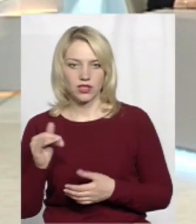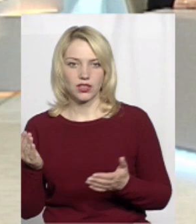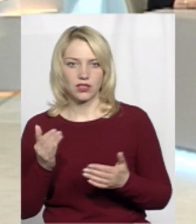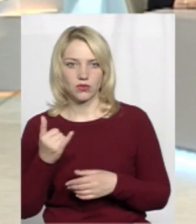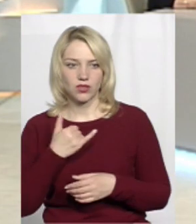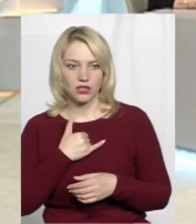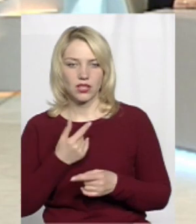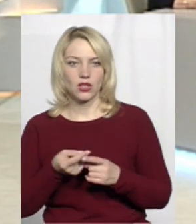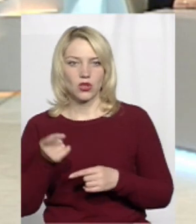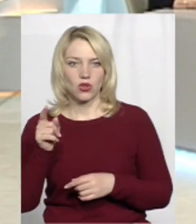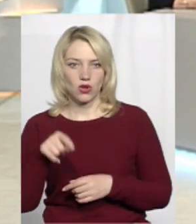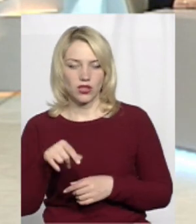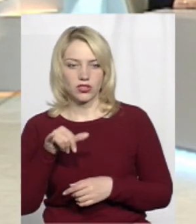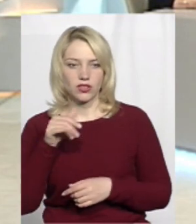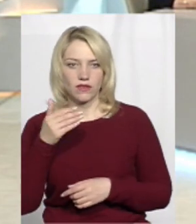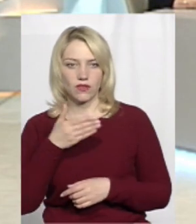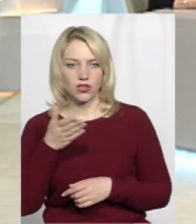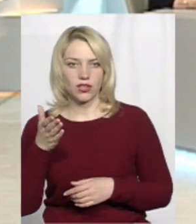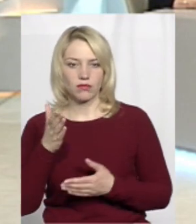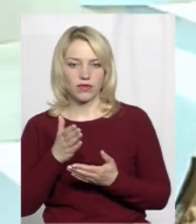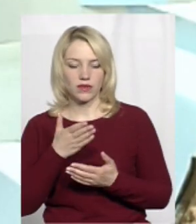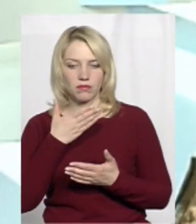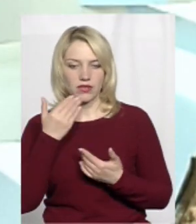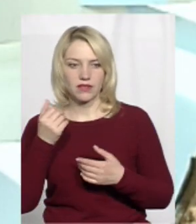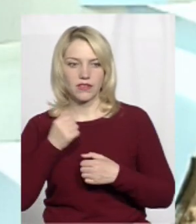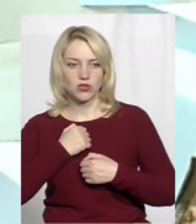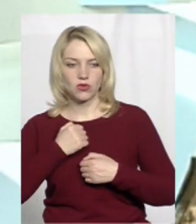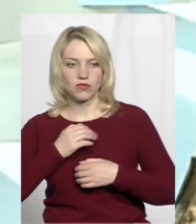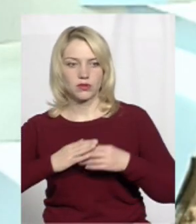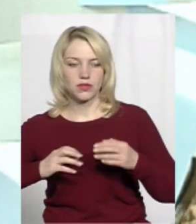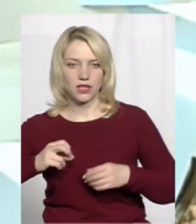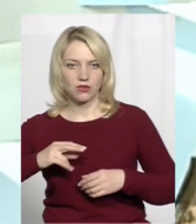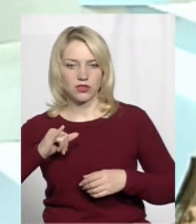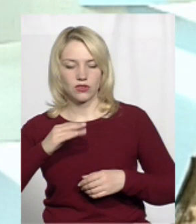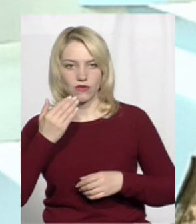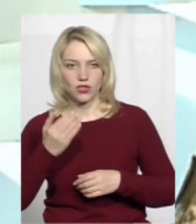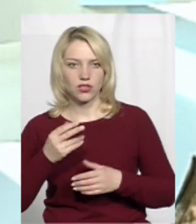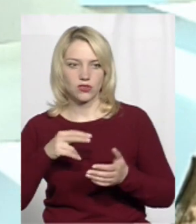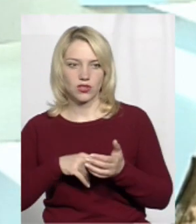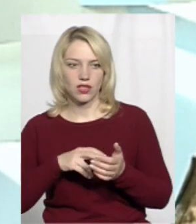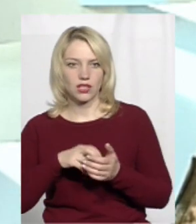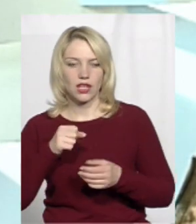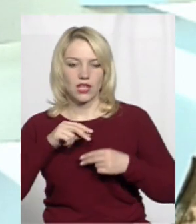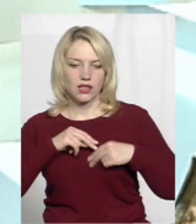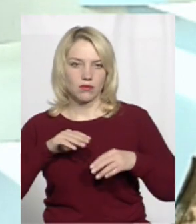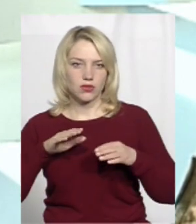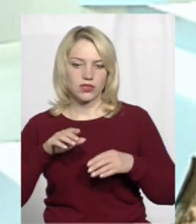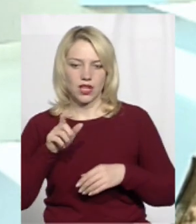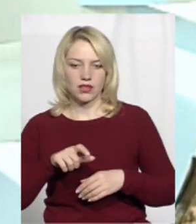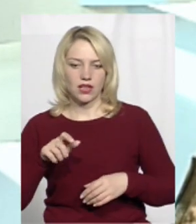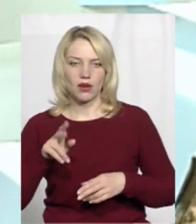нас, вони, до речі, не мають військової спеціальності, але вони стоять на посадах паварів, які